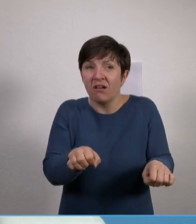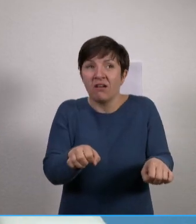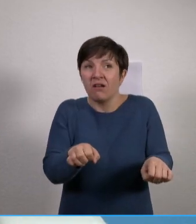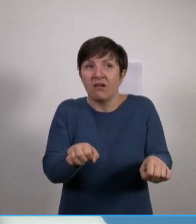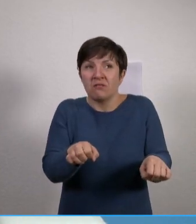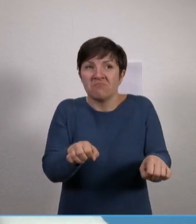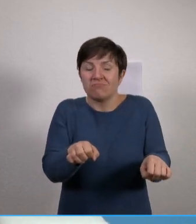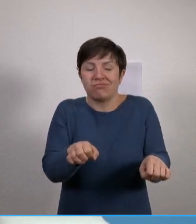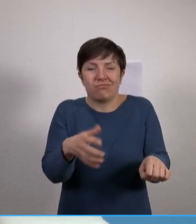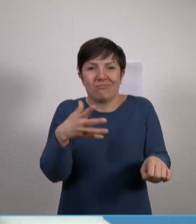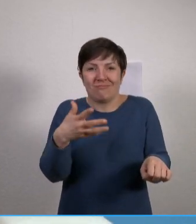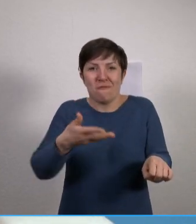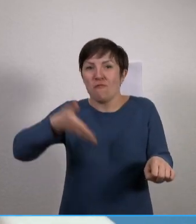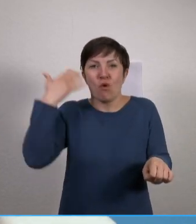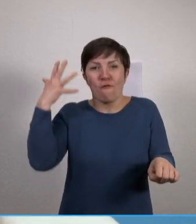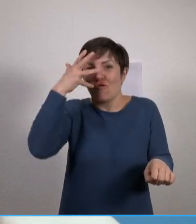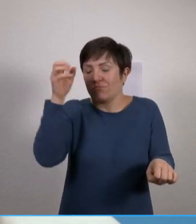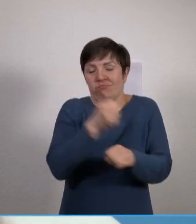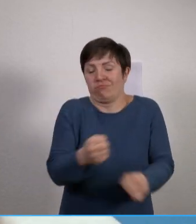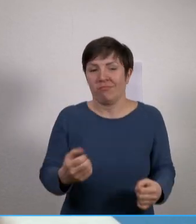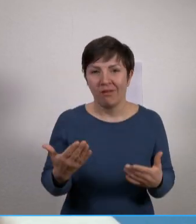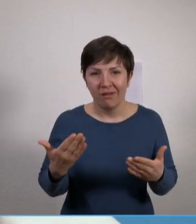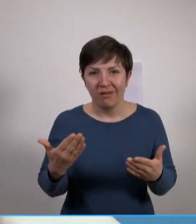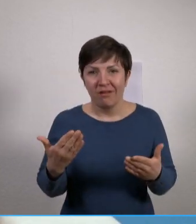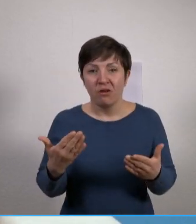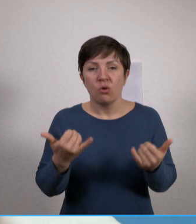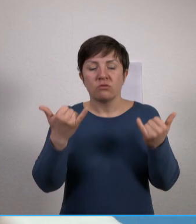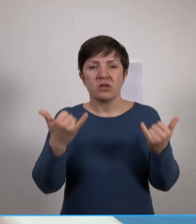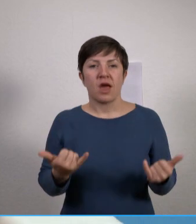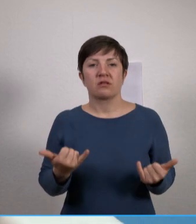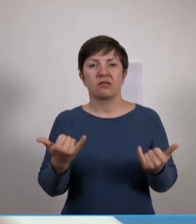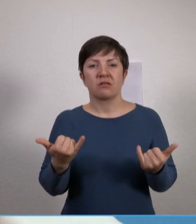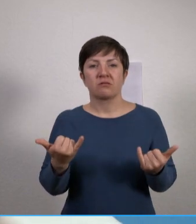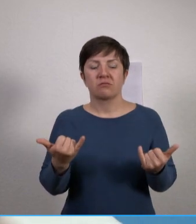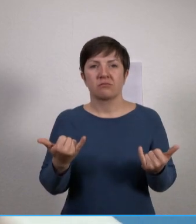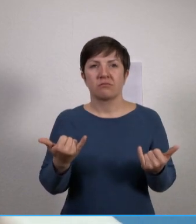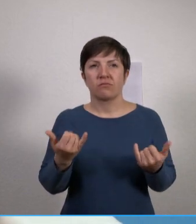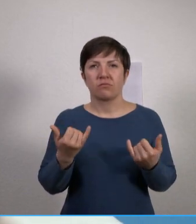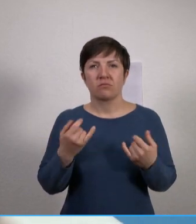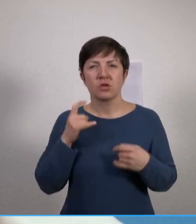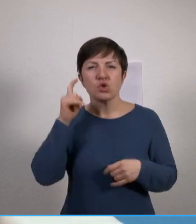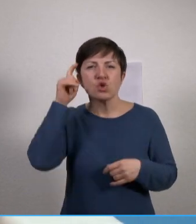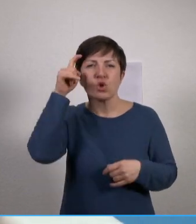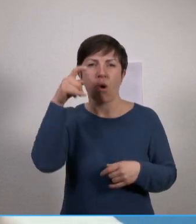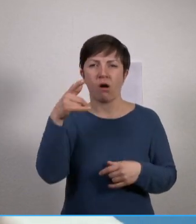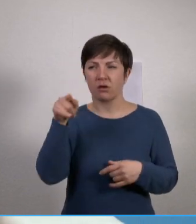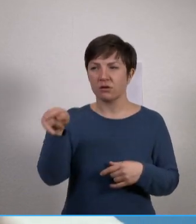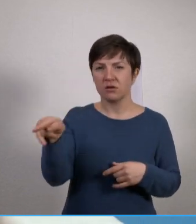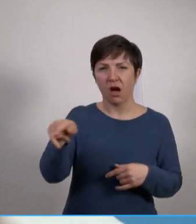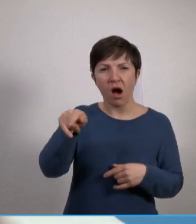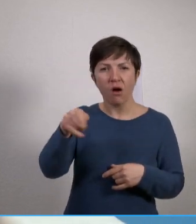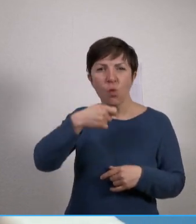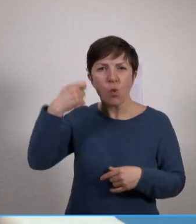nicht für möglich gehalten. Und da mischen sich im Moment die Sorge um die Menschen in der Ukraine,